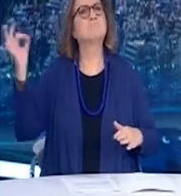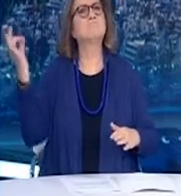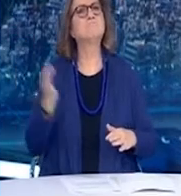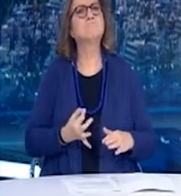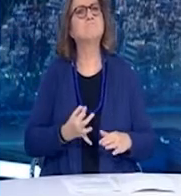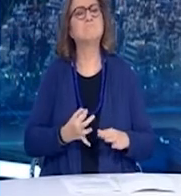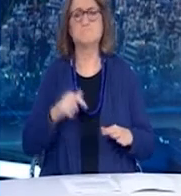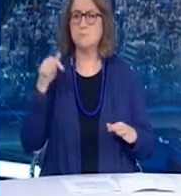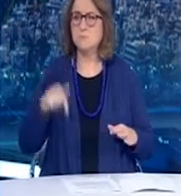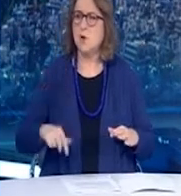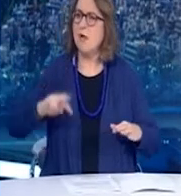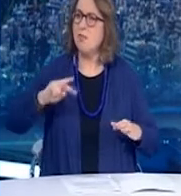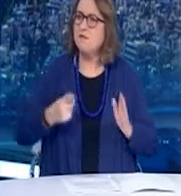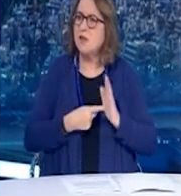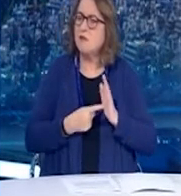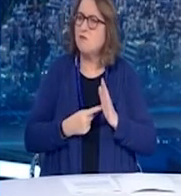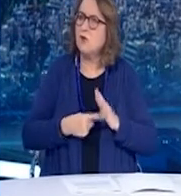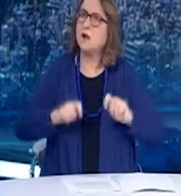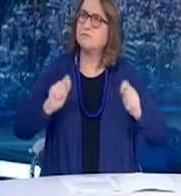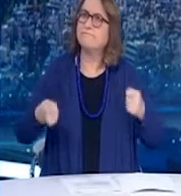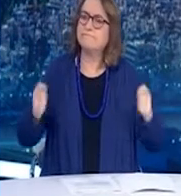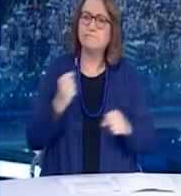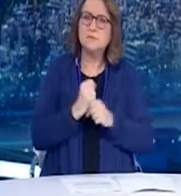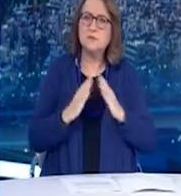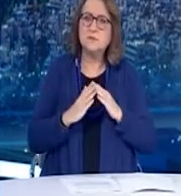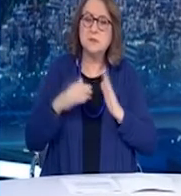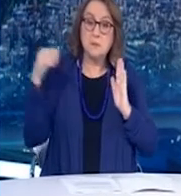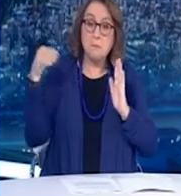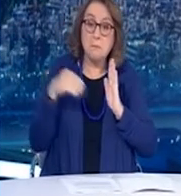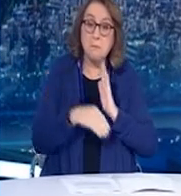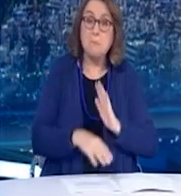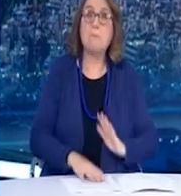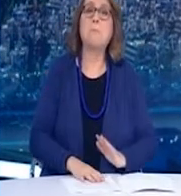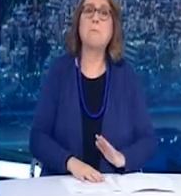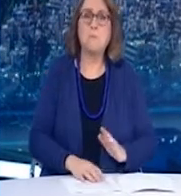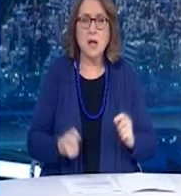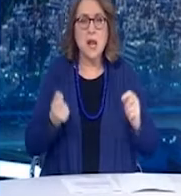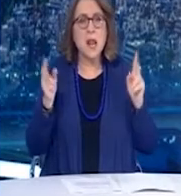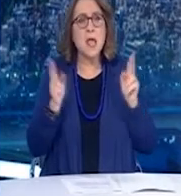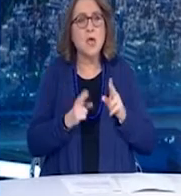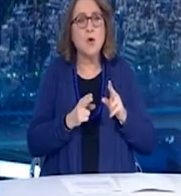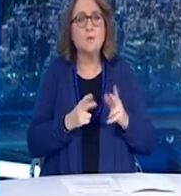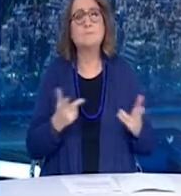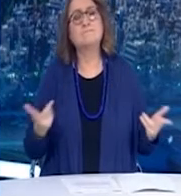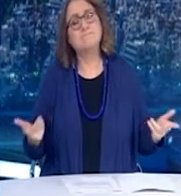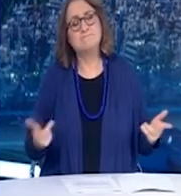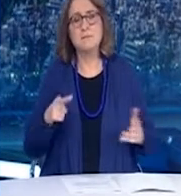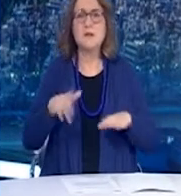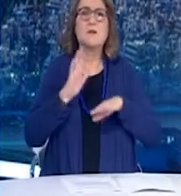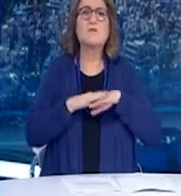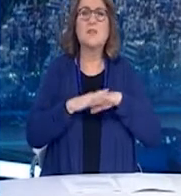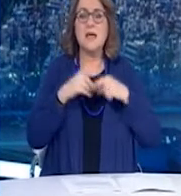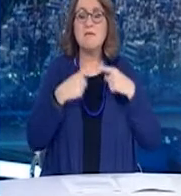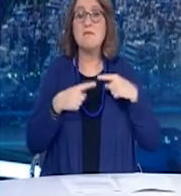μεγαλύτερη ύφεση. Το γεγονός οφείλεται σε διάφορες παράγοντες που συνυπάρχουν με το υψηλό επιδημιολογικό φορτίο που